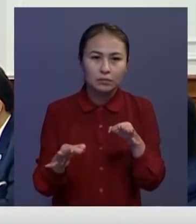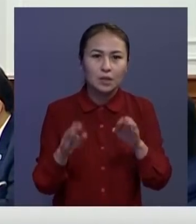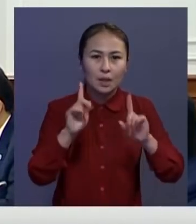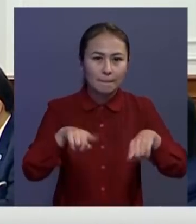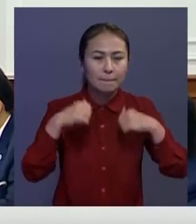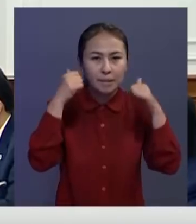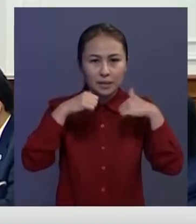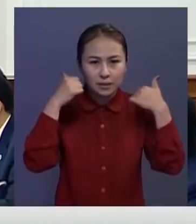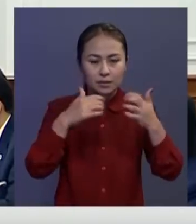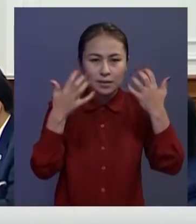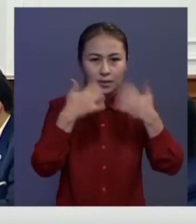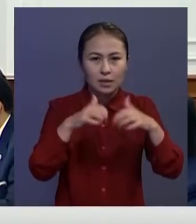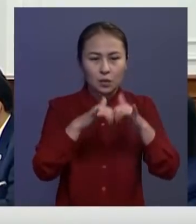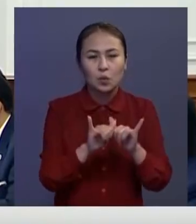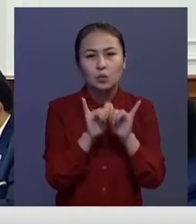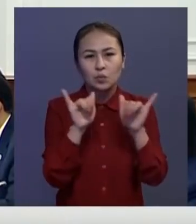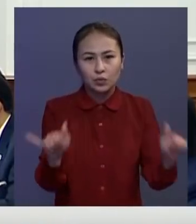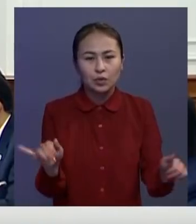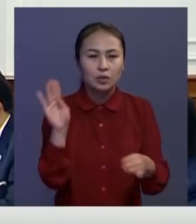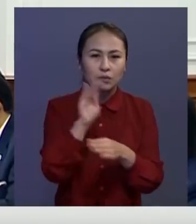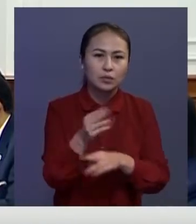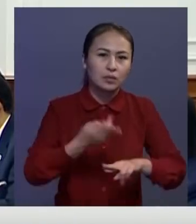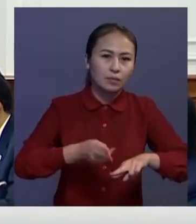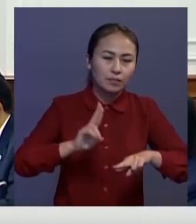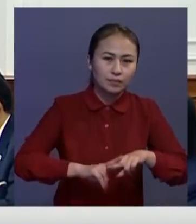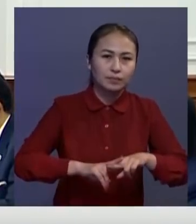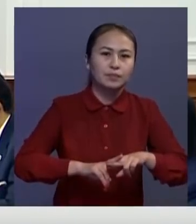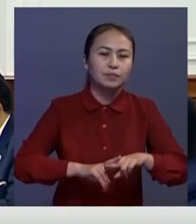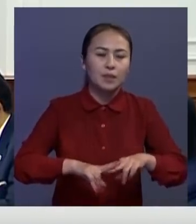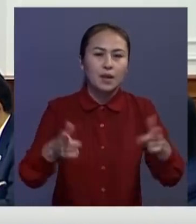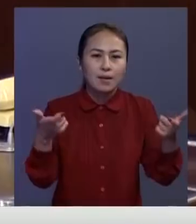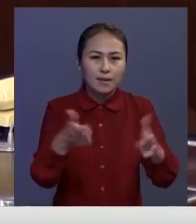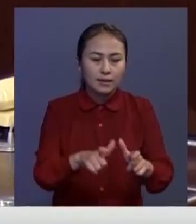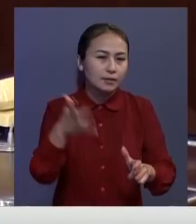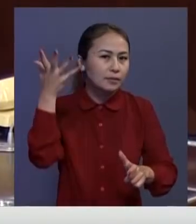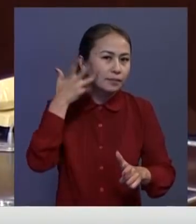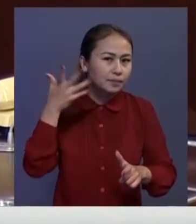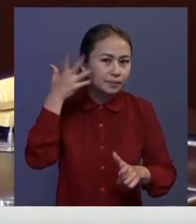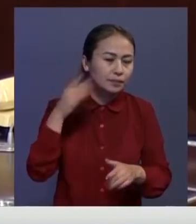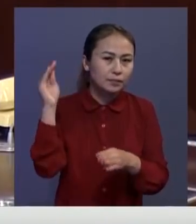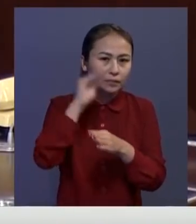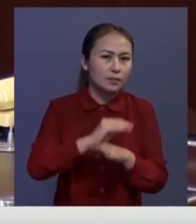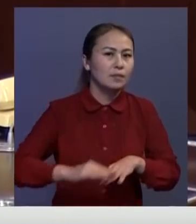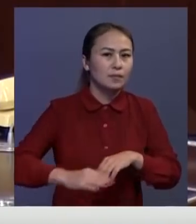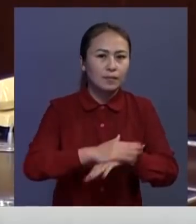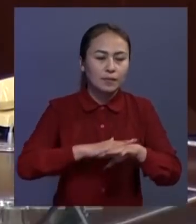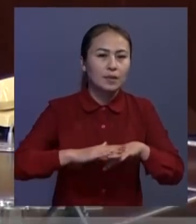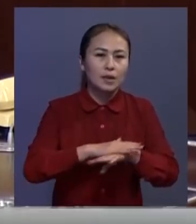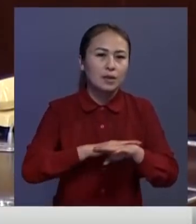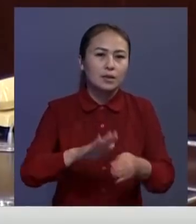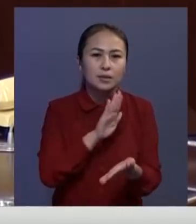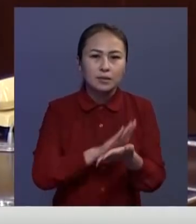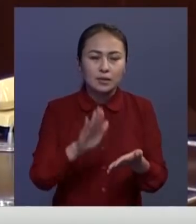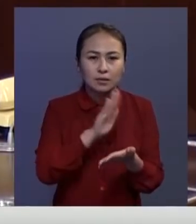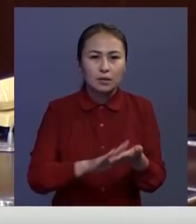жұқтырған адамдарын саны өсіде. Сондықтан өнерлерде карантиндік шараларды көшетіу және жалқы еліміздегі санитардық меуы,